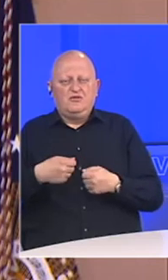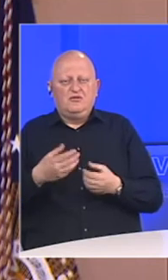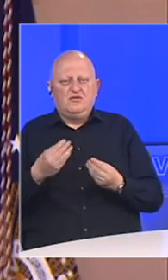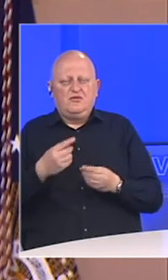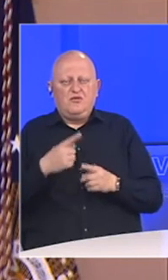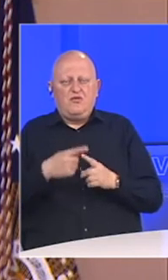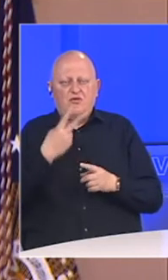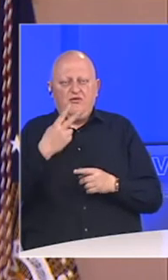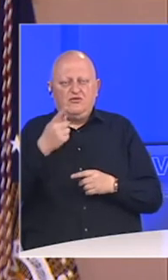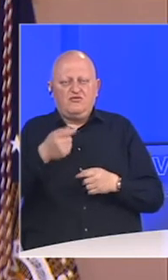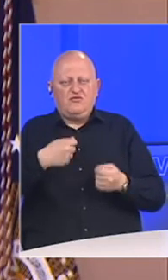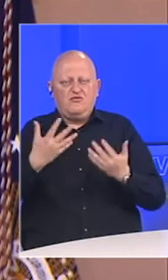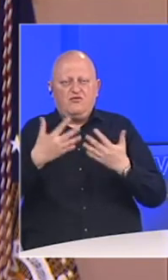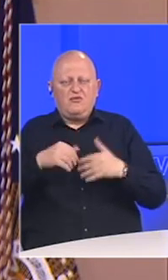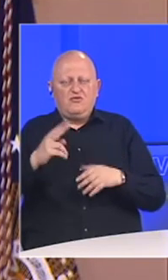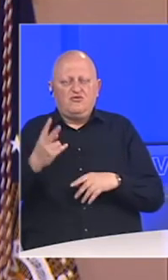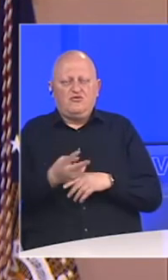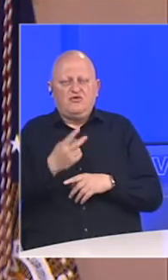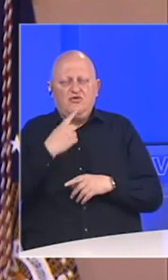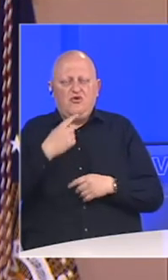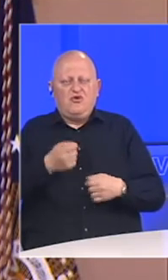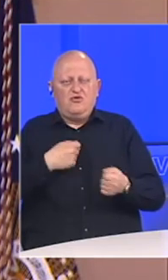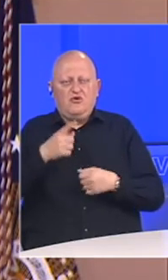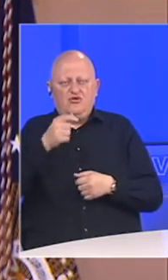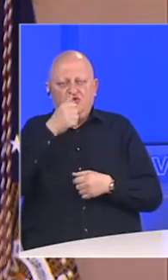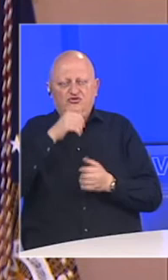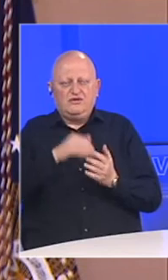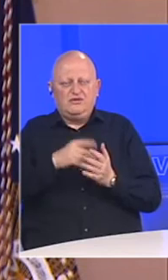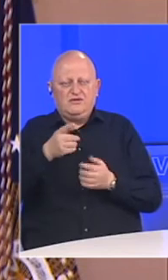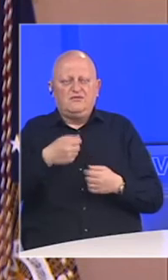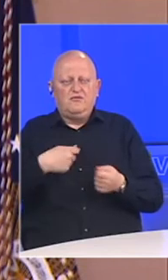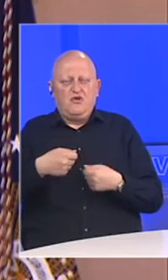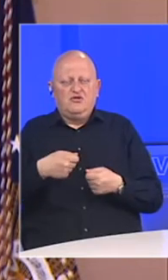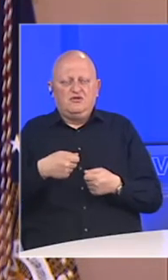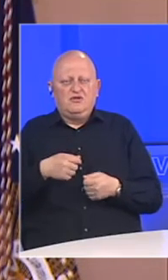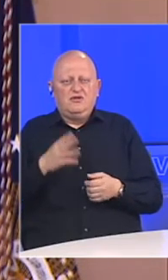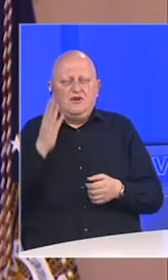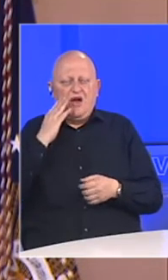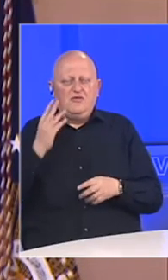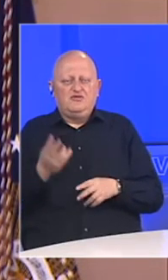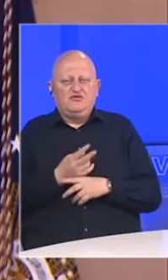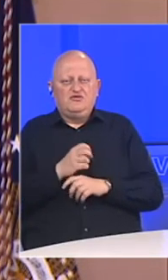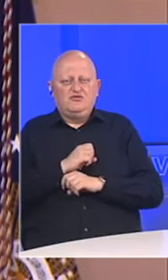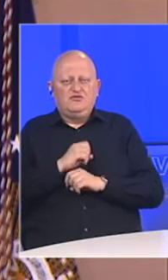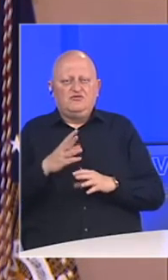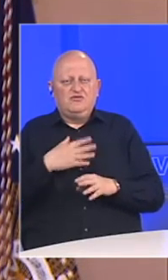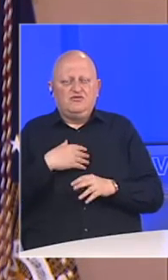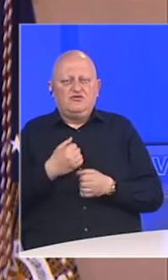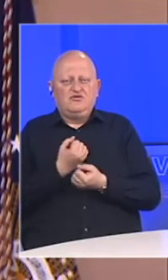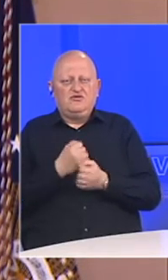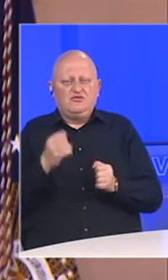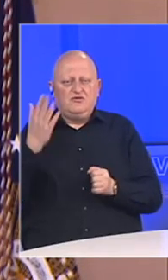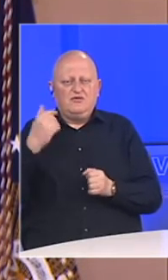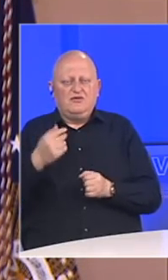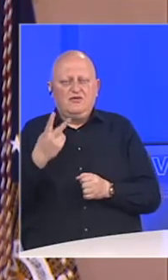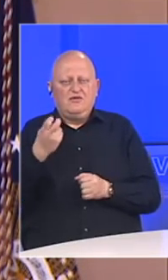Često biste vidjeli ovakvu tvornicu u drugoj zemlji koja proizvodi ono što sada vi proizvodite. Sjedinjene države proglasile su svoju nezavisnost